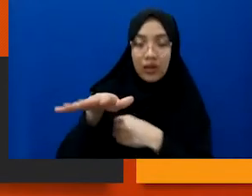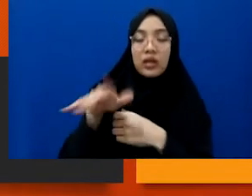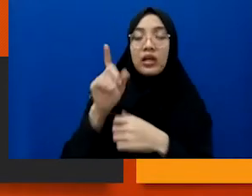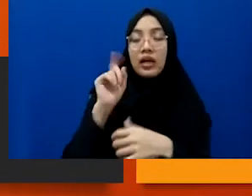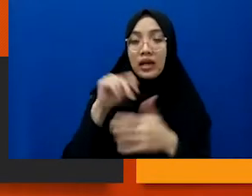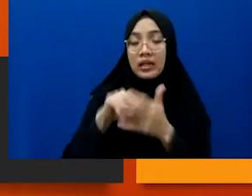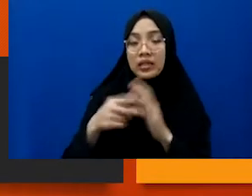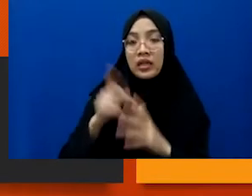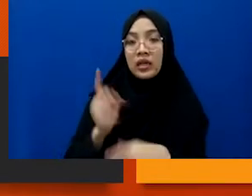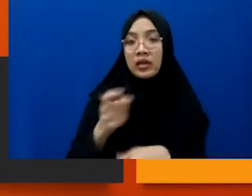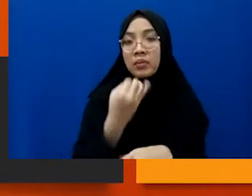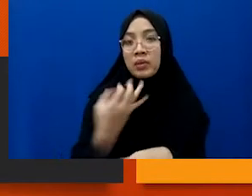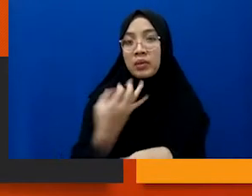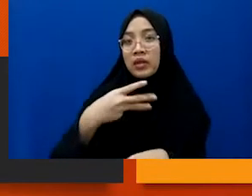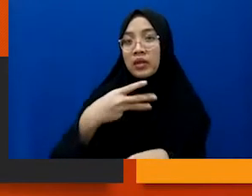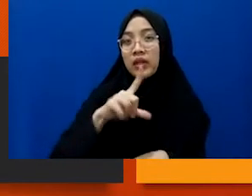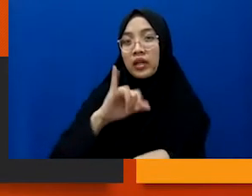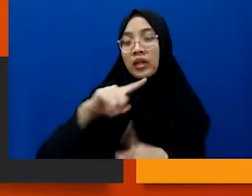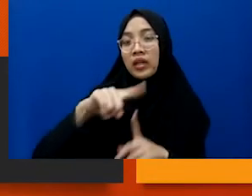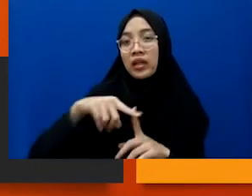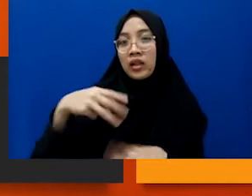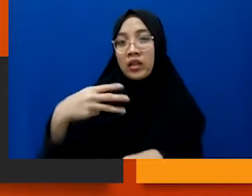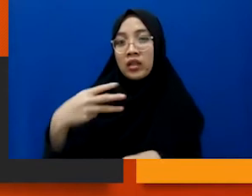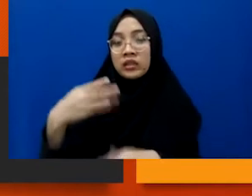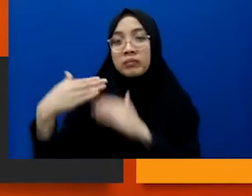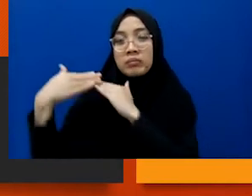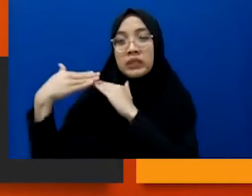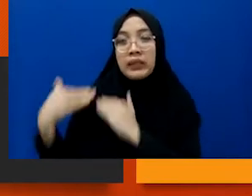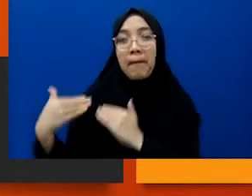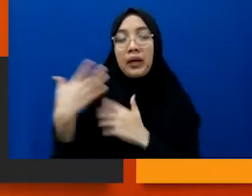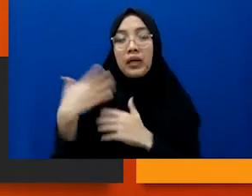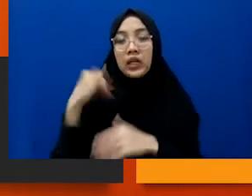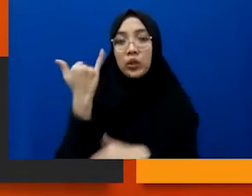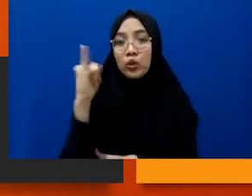elit pejabat yang ada di DIA